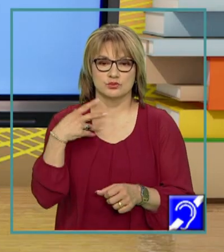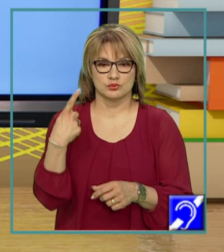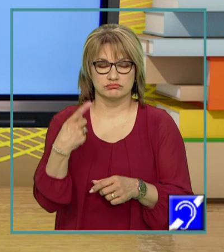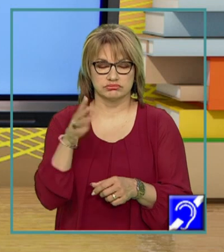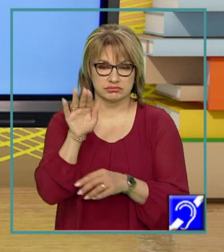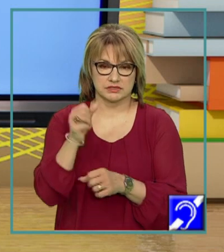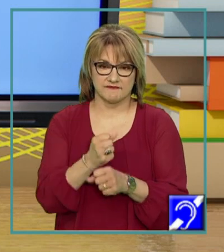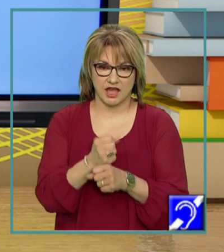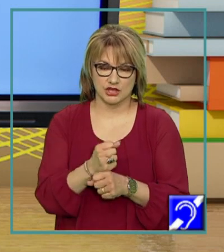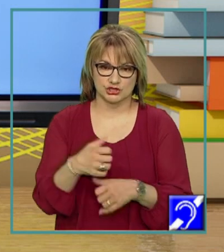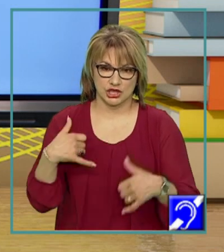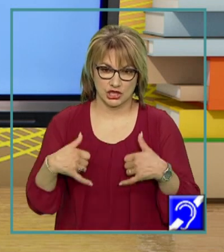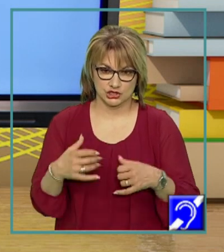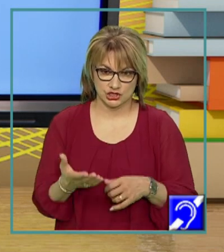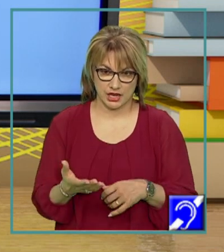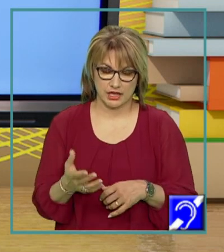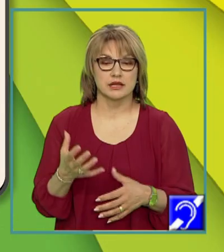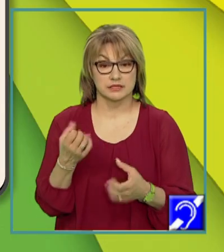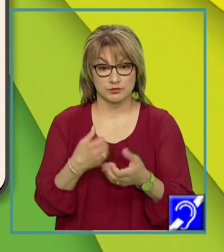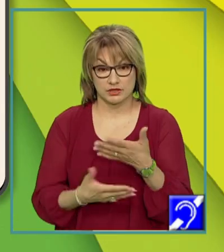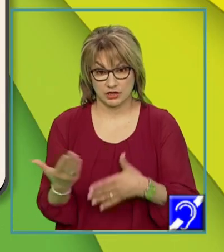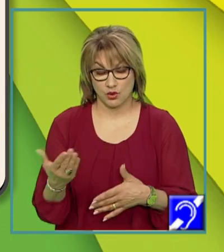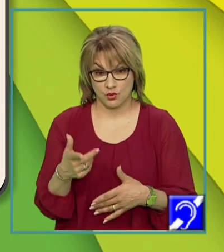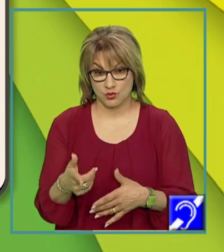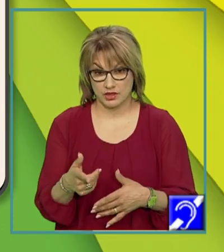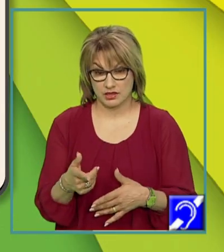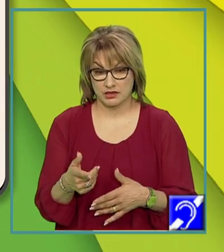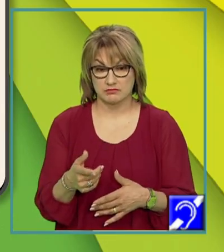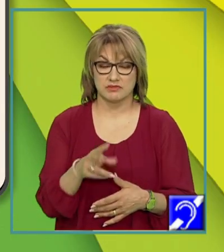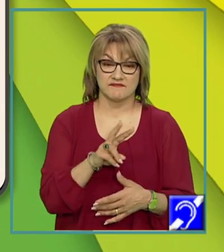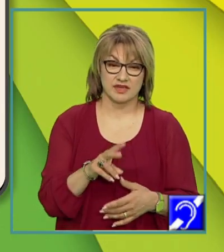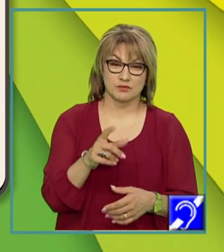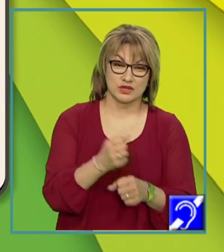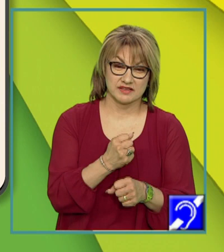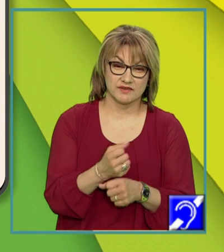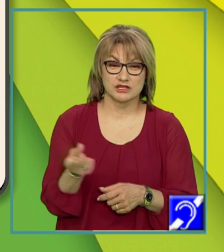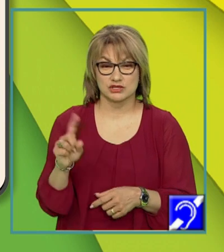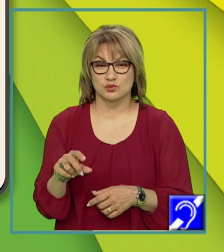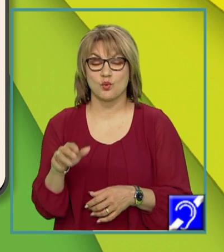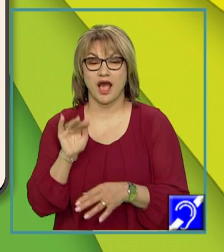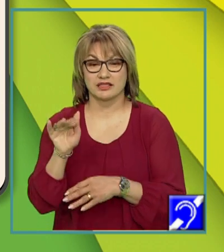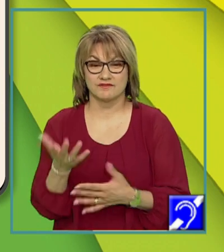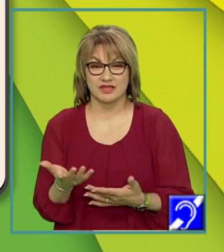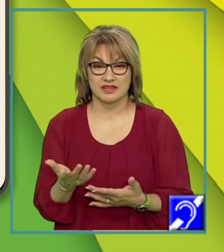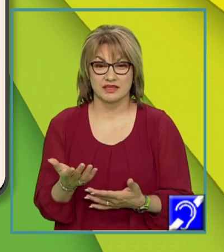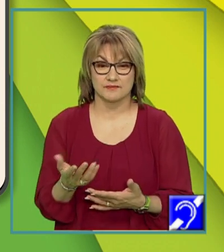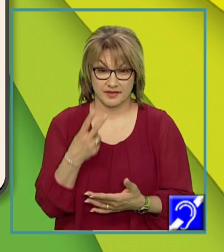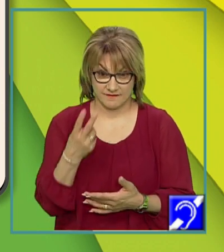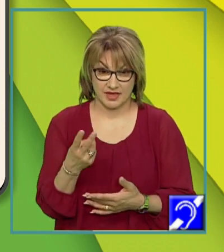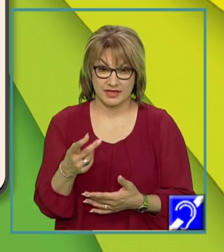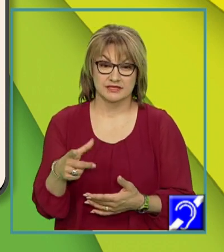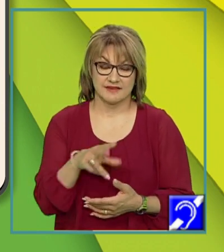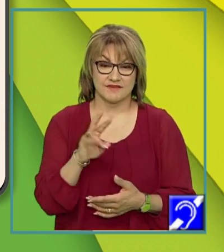inginer, putem înlocui verbul a se face cu verbul a deveni, băiatul devine inginer și observăm valoarea